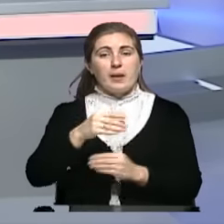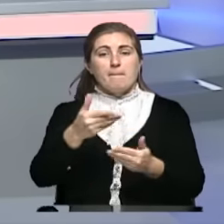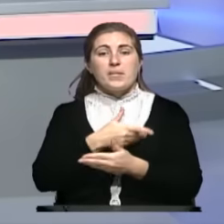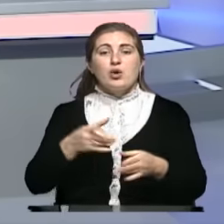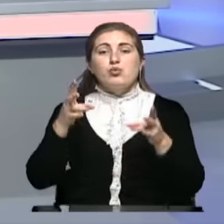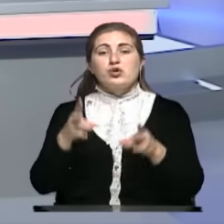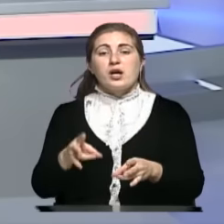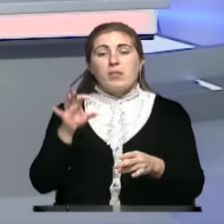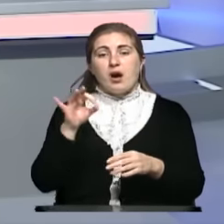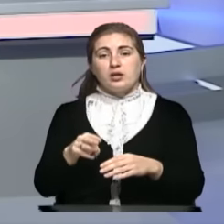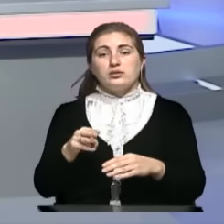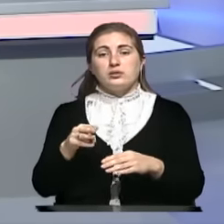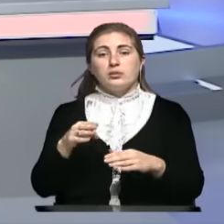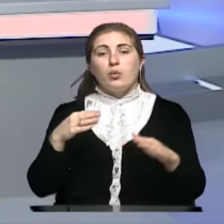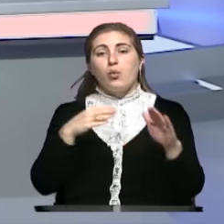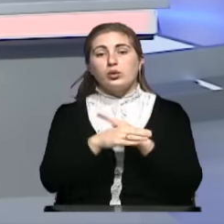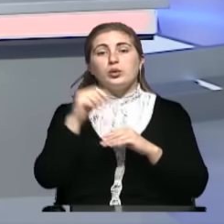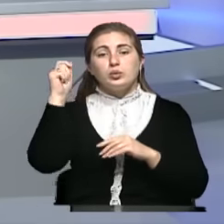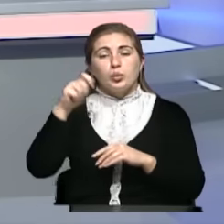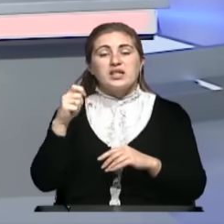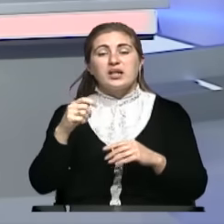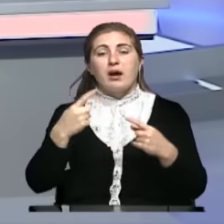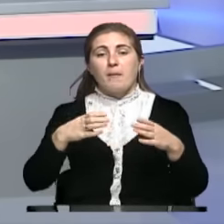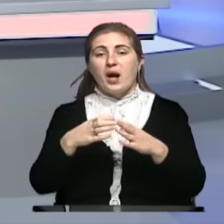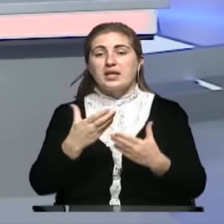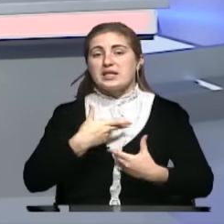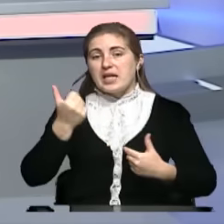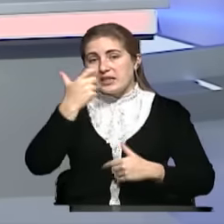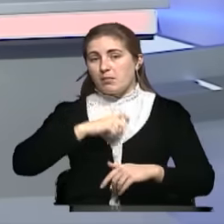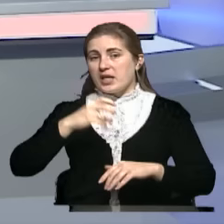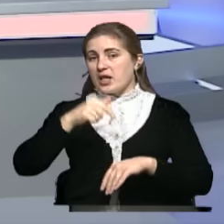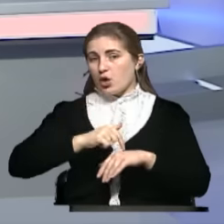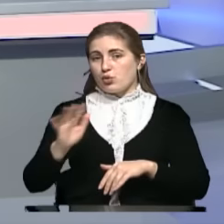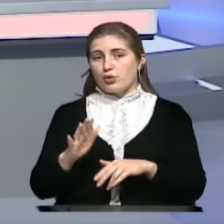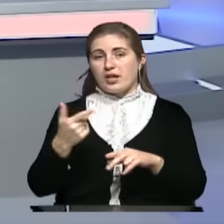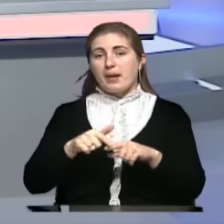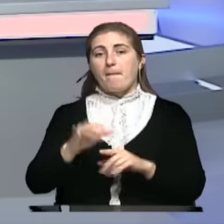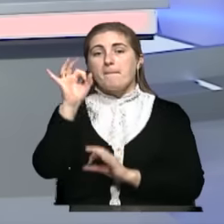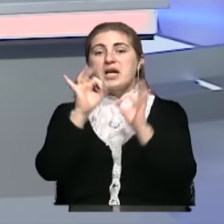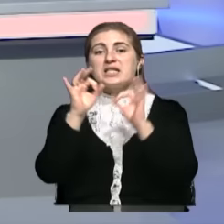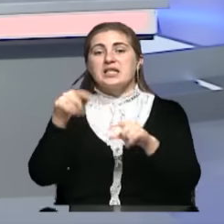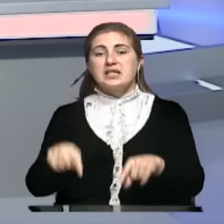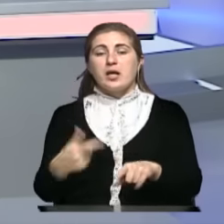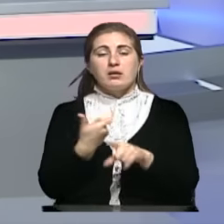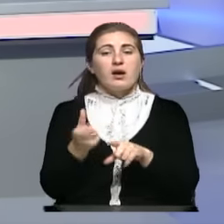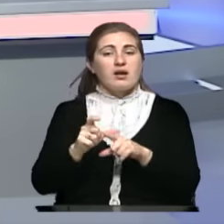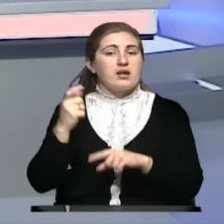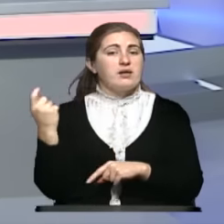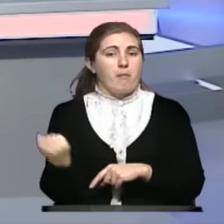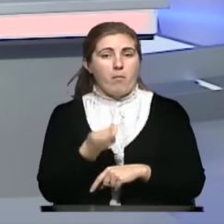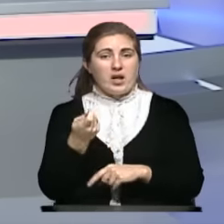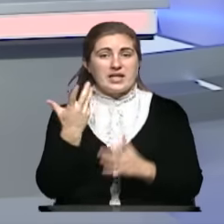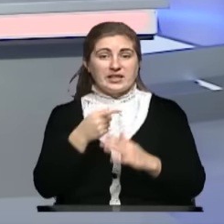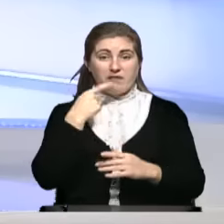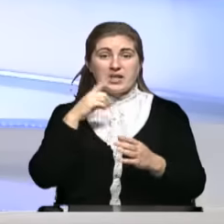ухода турецких компаний на себе не ощутили. На самом деле их процент здесь был крайне мал, если говорить за